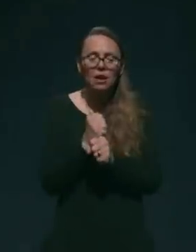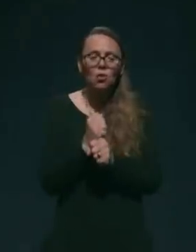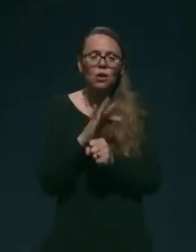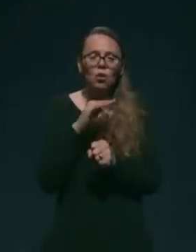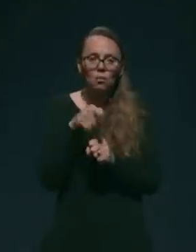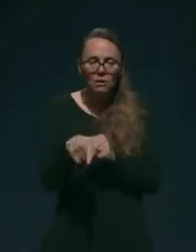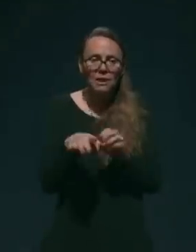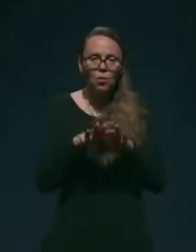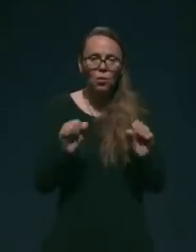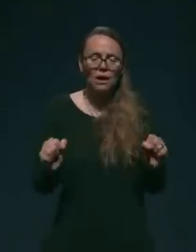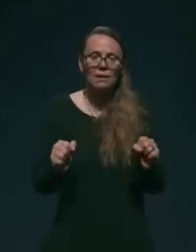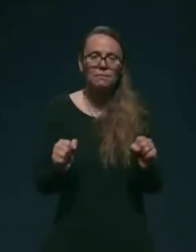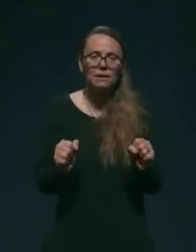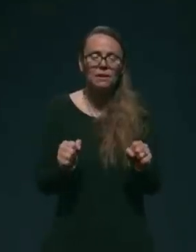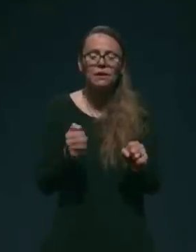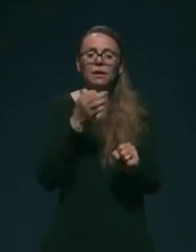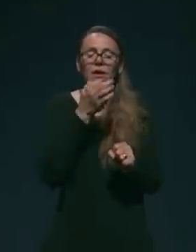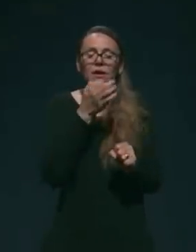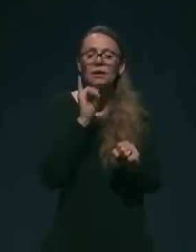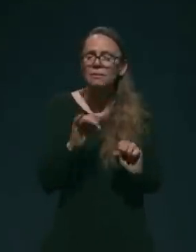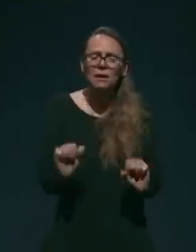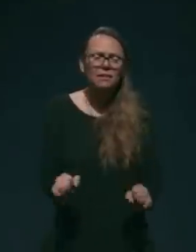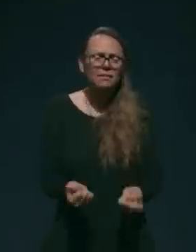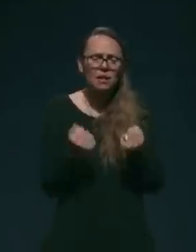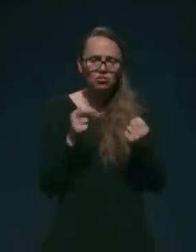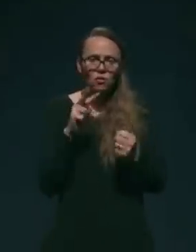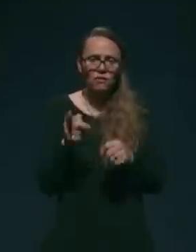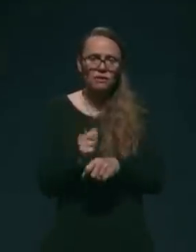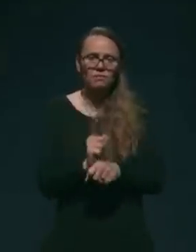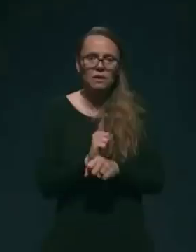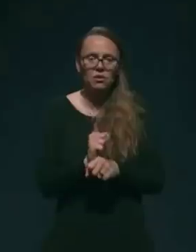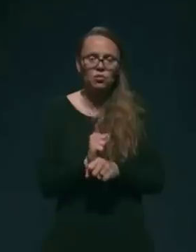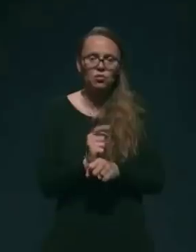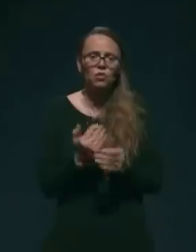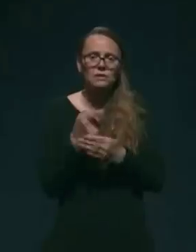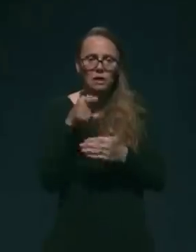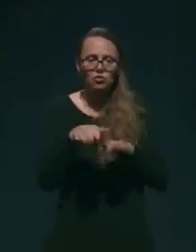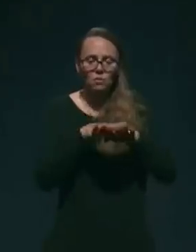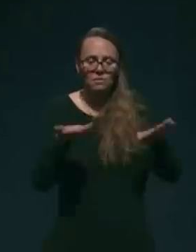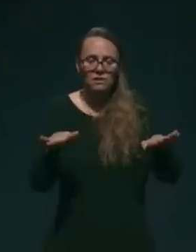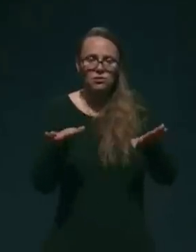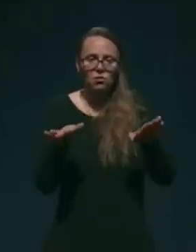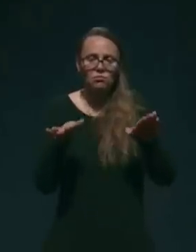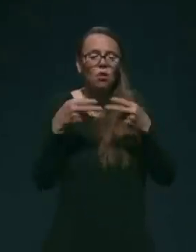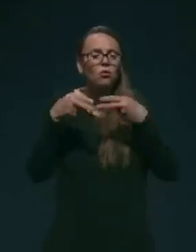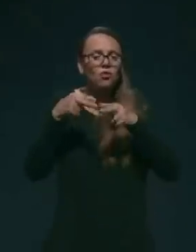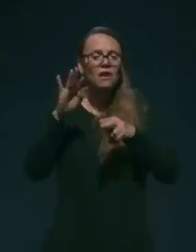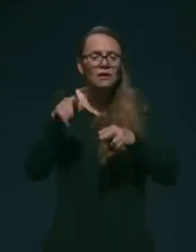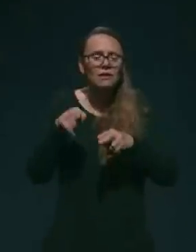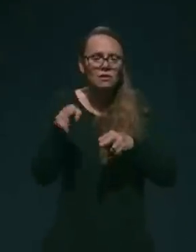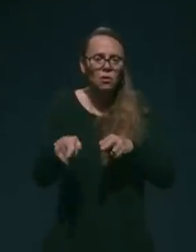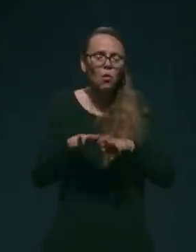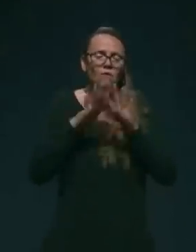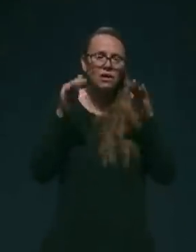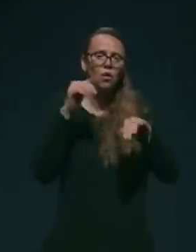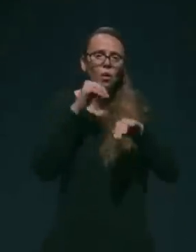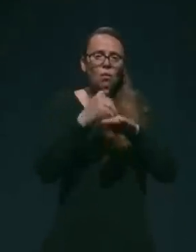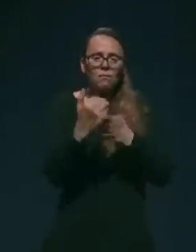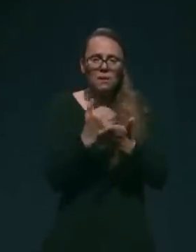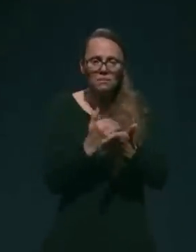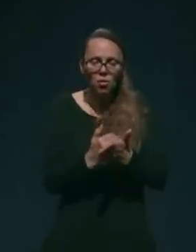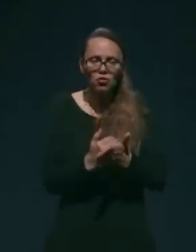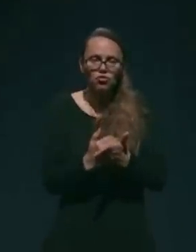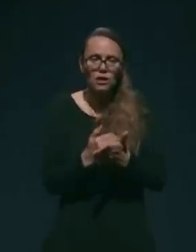In je pa zelo težko v tem trenutku za to mizo komentirati toliko in toliko priporočil, ker jih